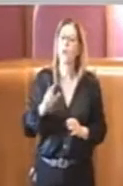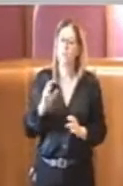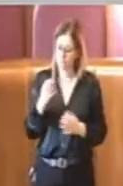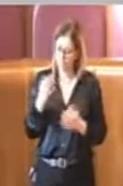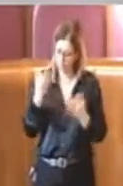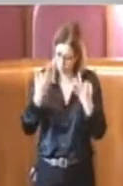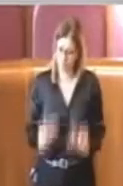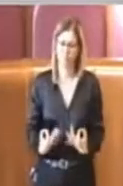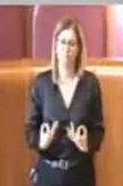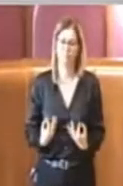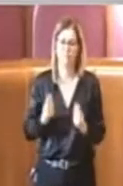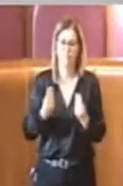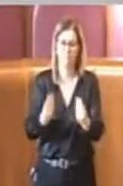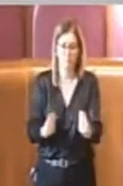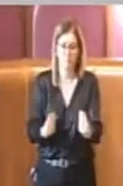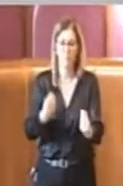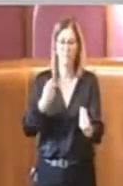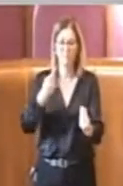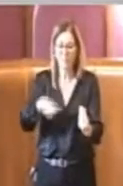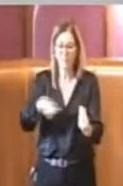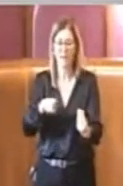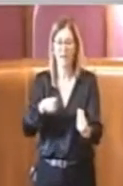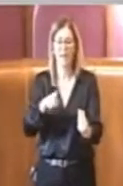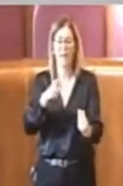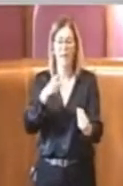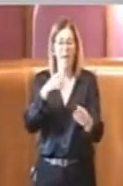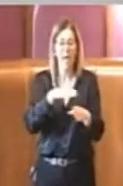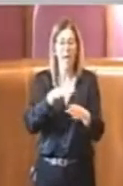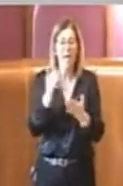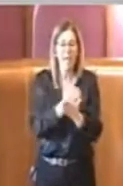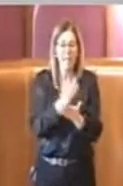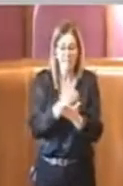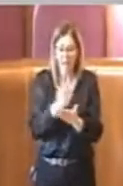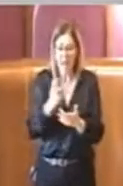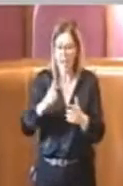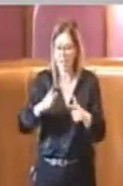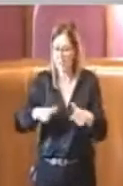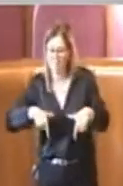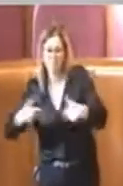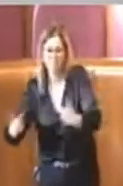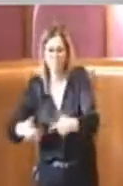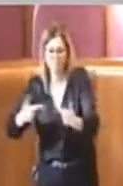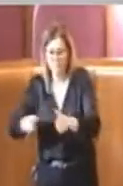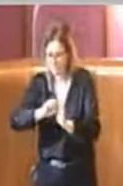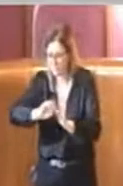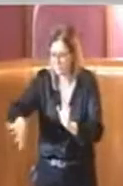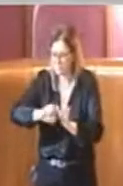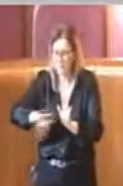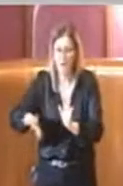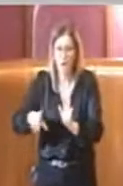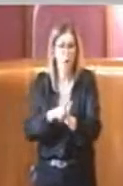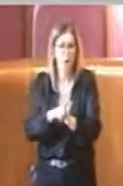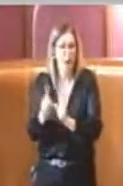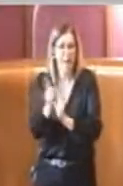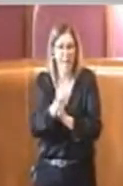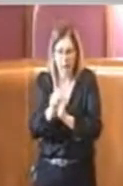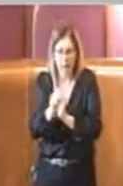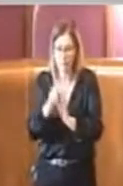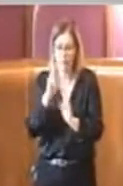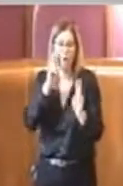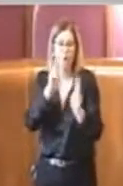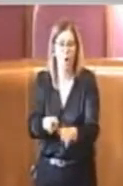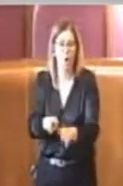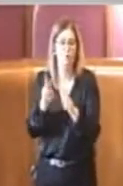contrasto allo sversamento illecito dei rifiuti, che è l'inizio di quello che poi in alcuni casi